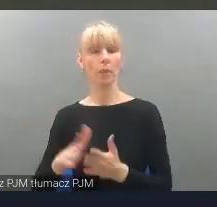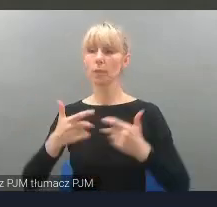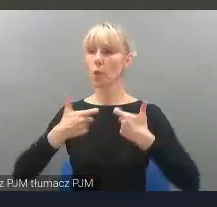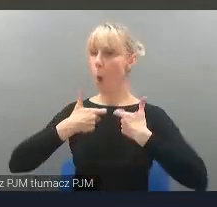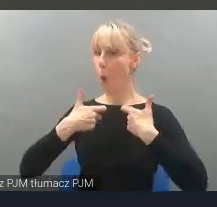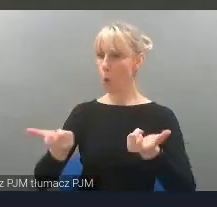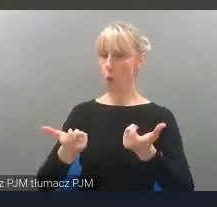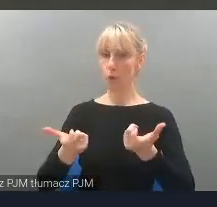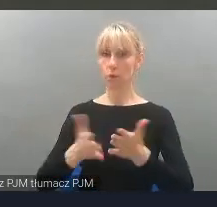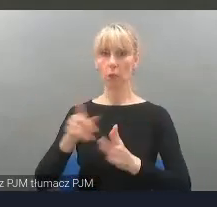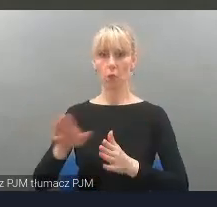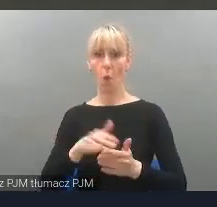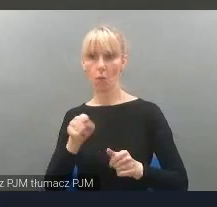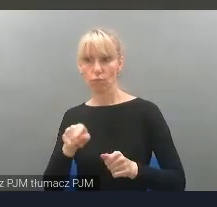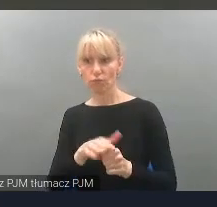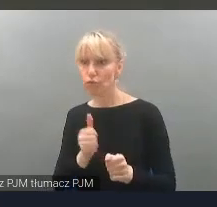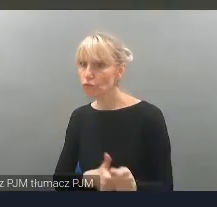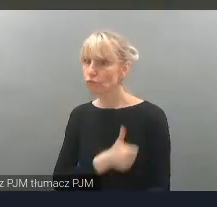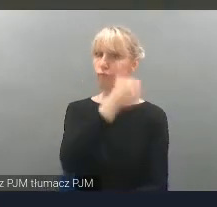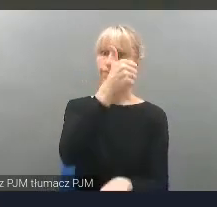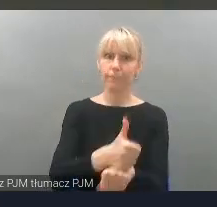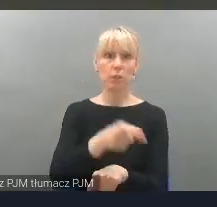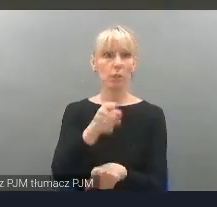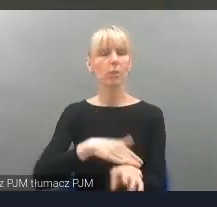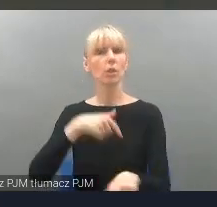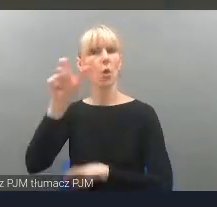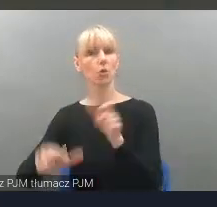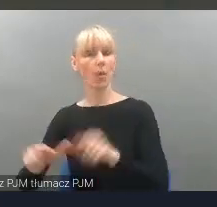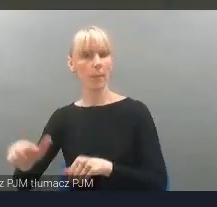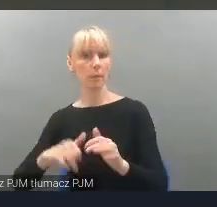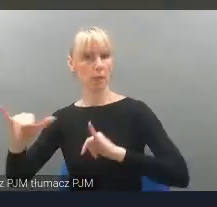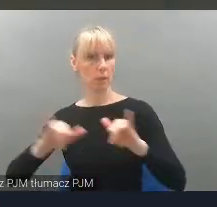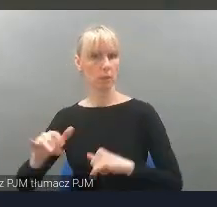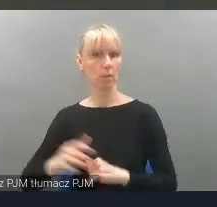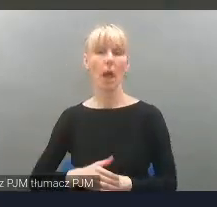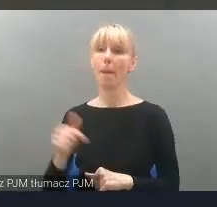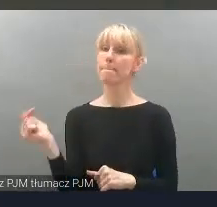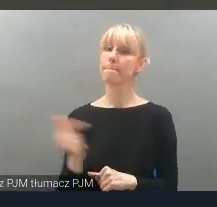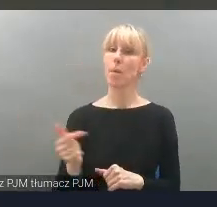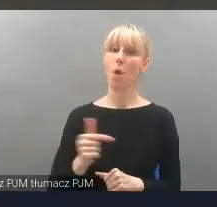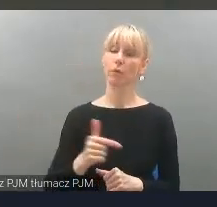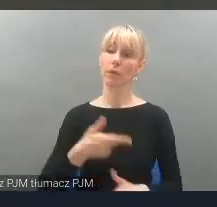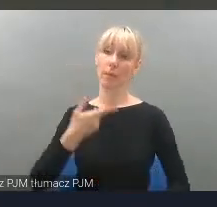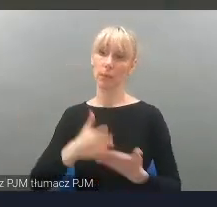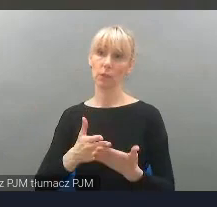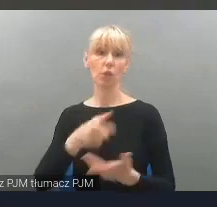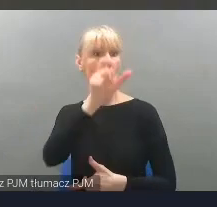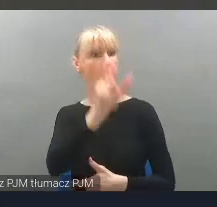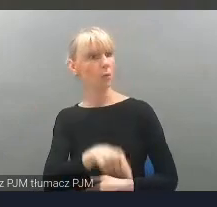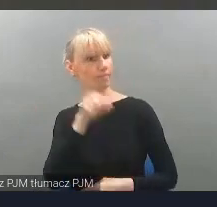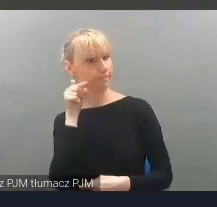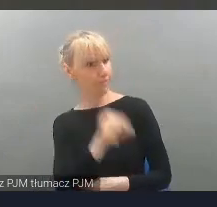powinien być mu priorytet przez osoby zarządzające. Powinna być wyznaczona osoba, która będzie ten temat